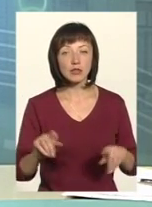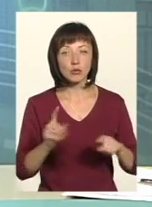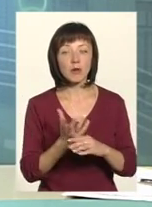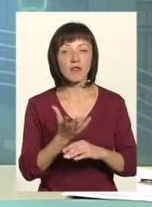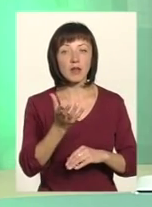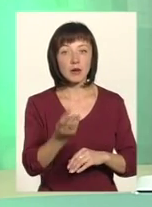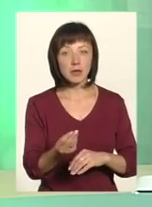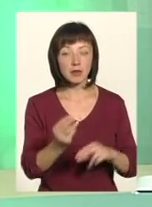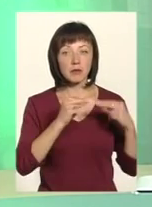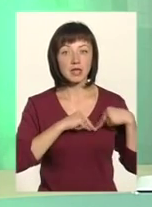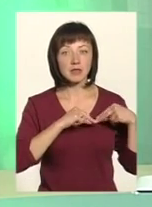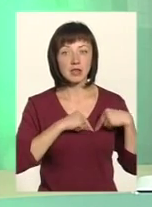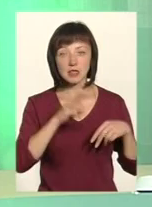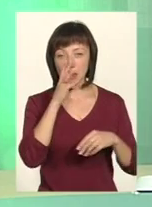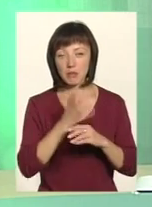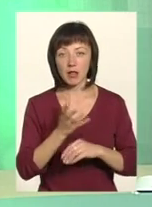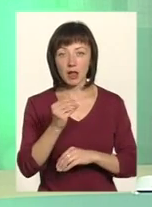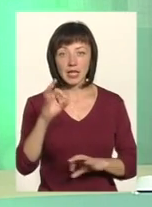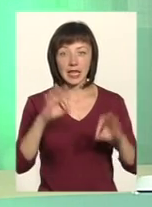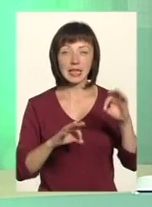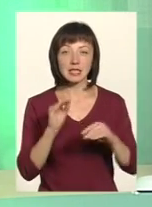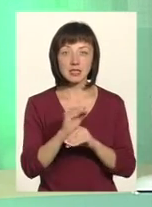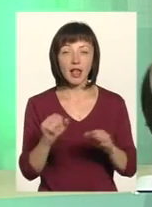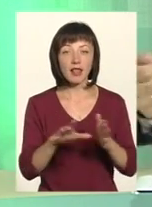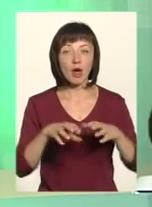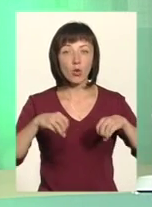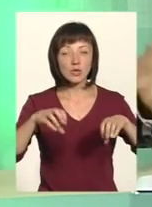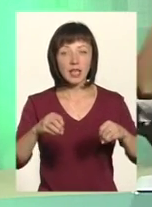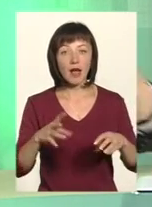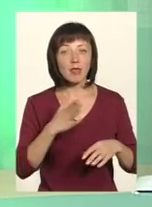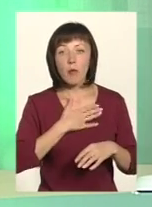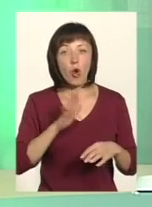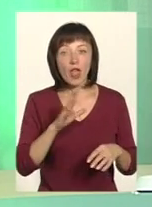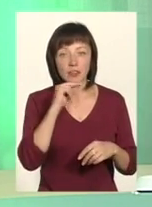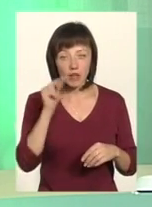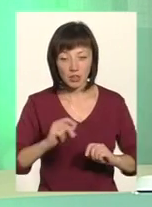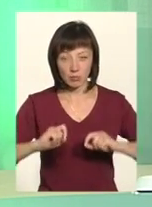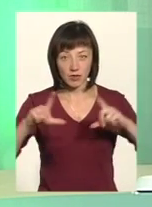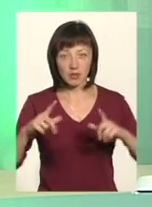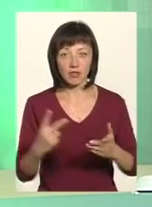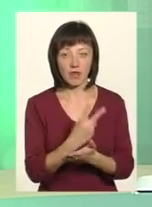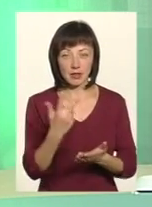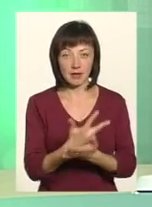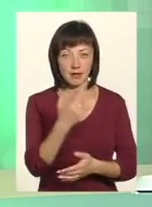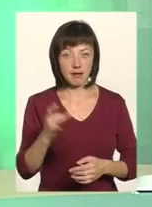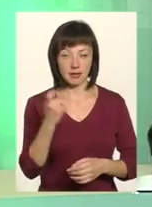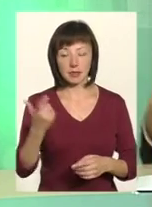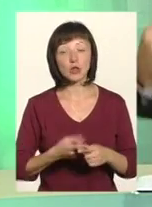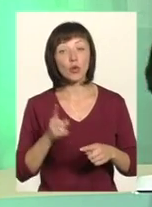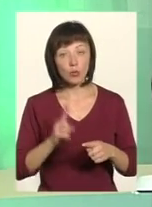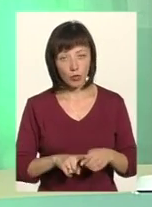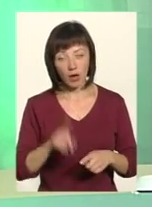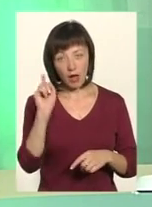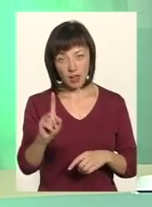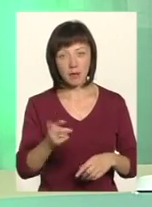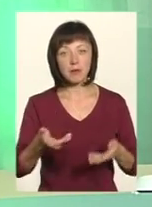виплати сьогодні працівникам заробітну плату, індексацію і енергоносії, які не по нашій, вони виросли в 2 чи в 3 рази. Тому сьогодні...